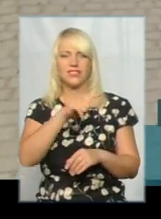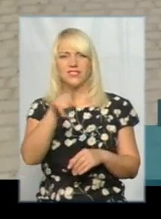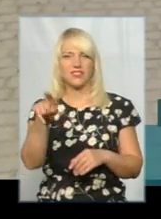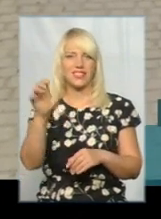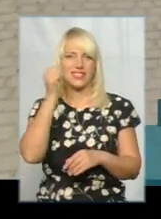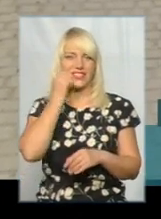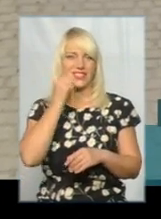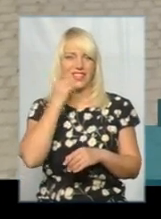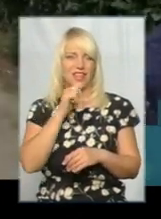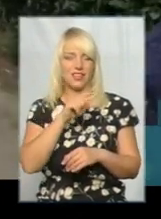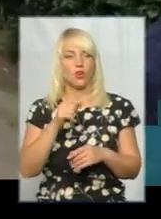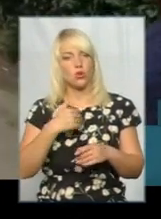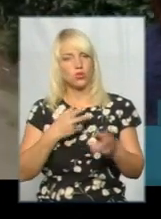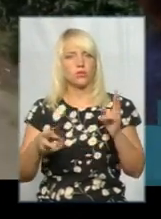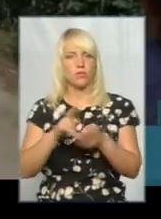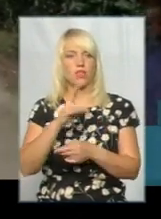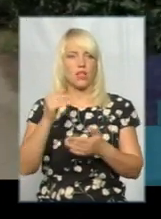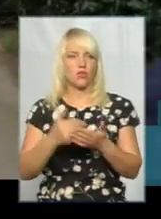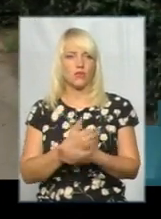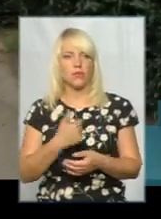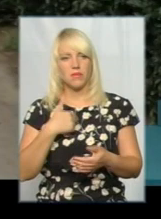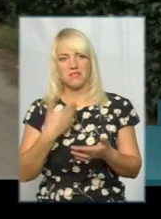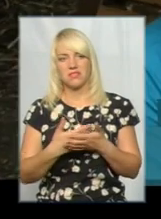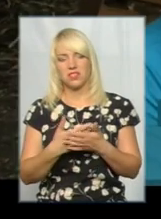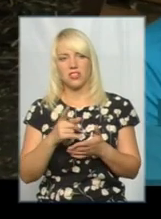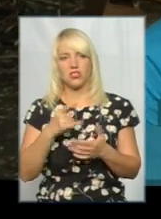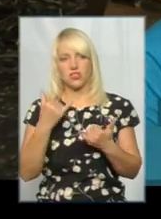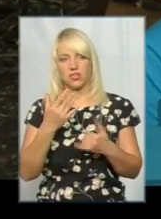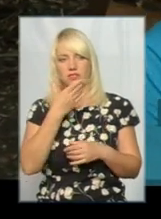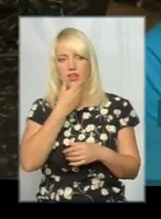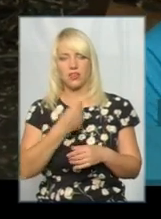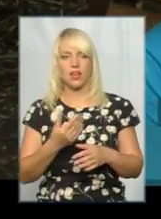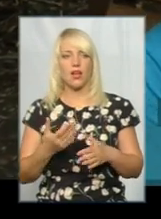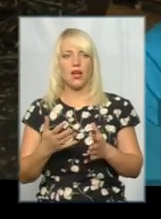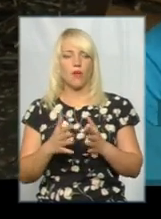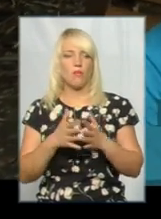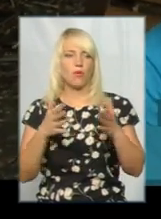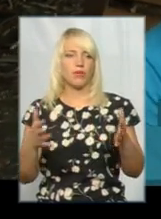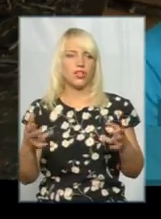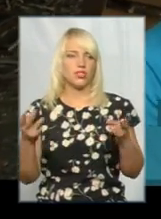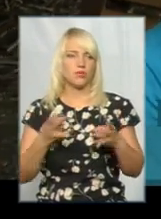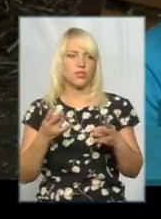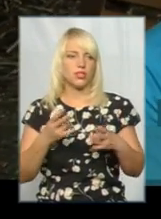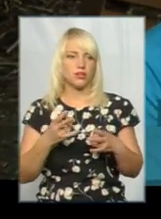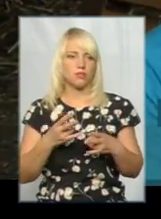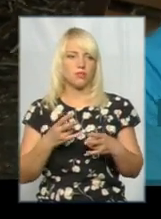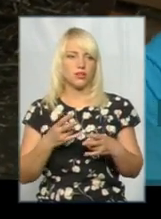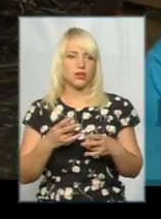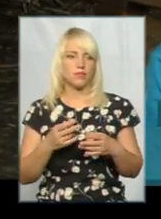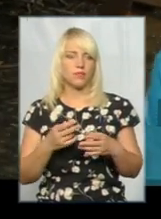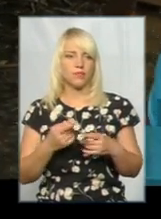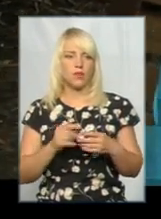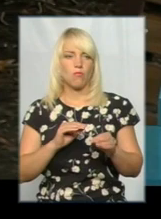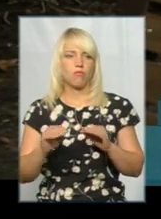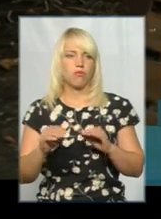що були нові. Мені кажуть, що він зараз дуже гарний. Побільше фонтанів треба. Так вже поставили пару,